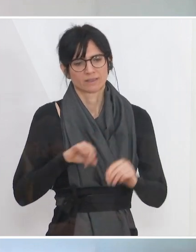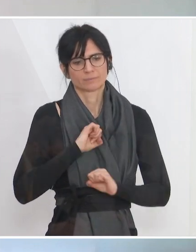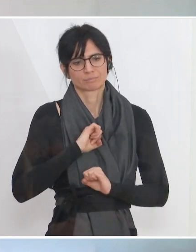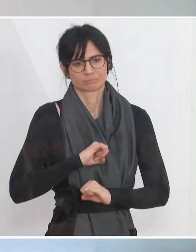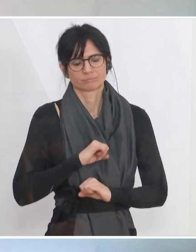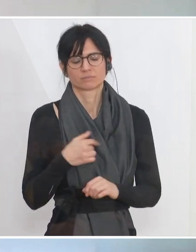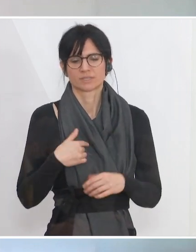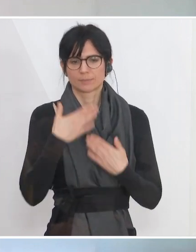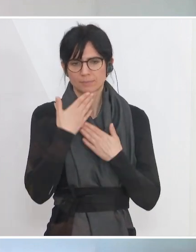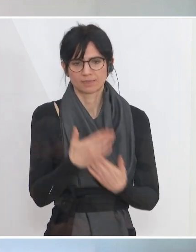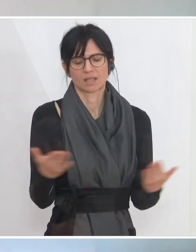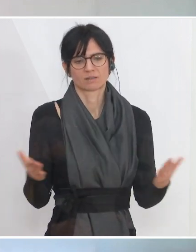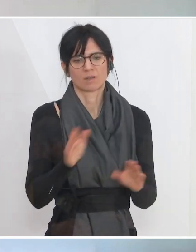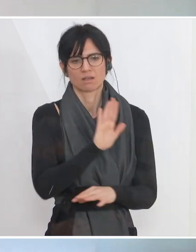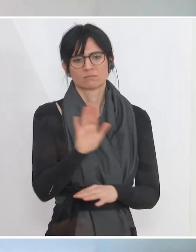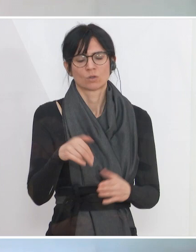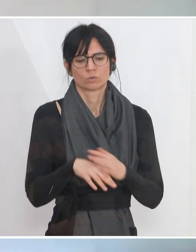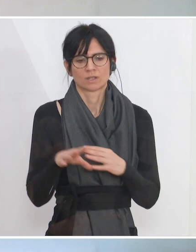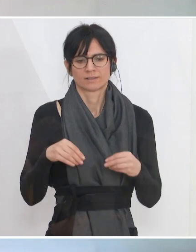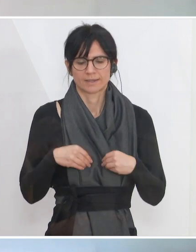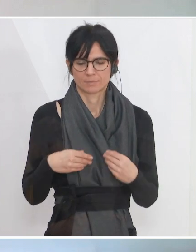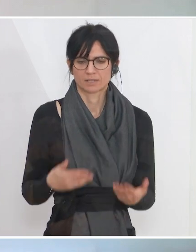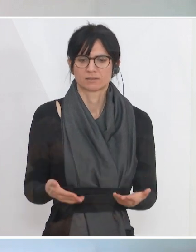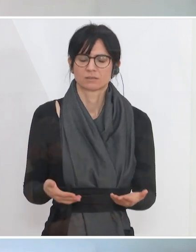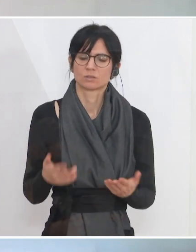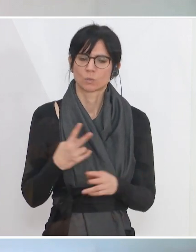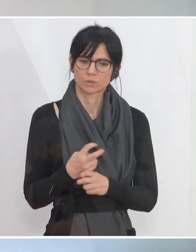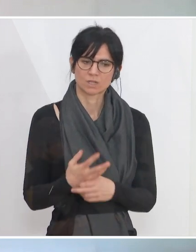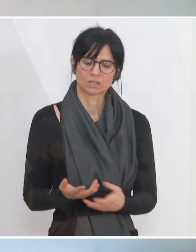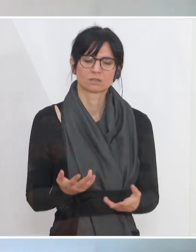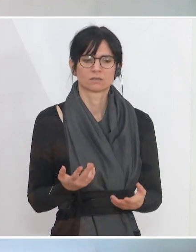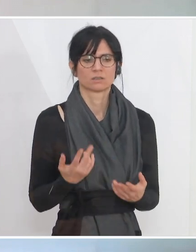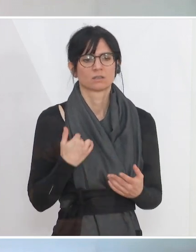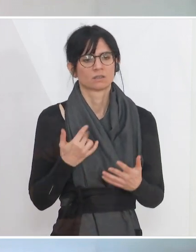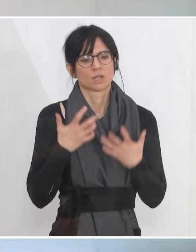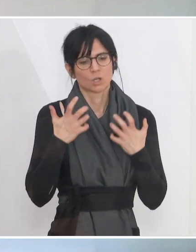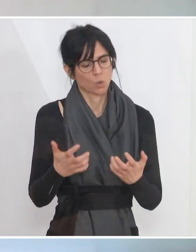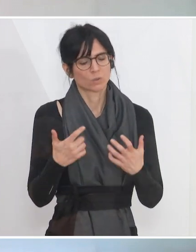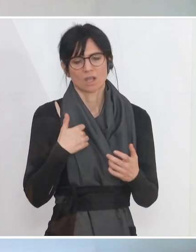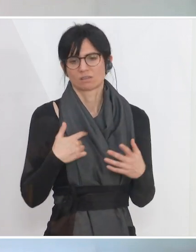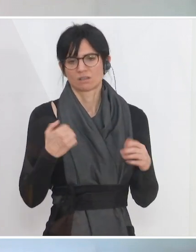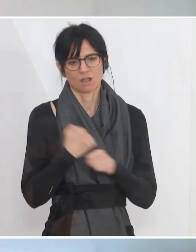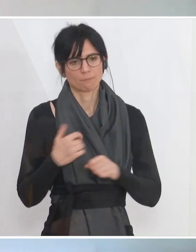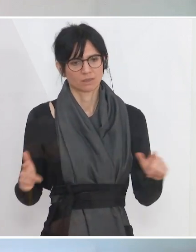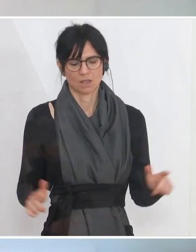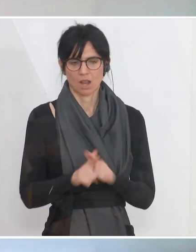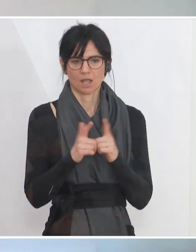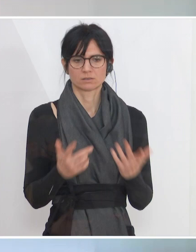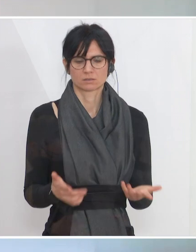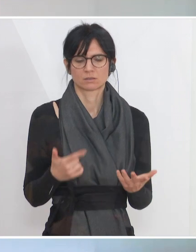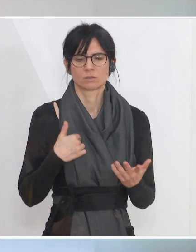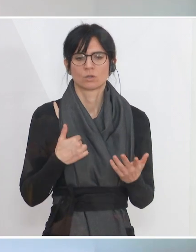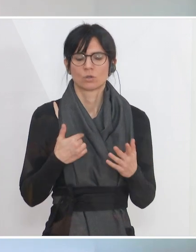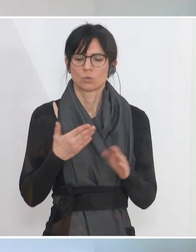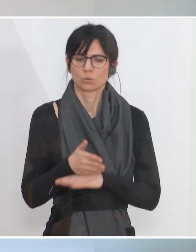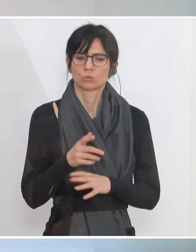Und ich bedanke mich bei allen Unternehmerinnen und Unternehmern in Österreich, die hier Großartiges leisten und durch